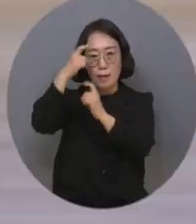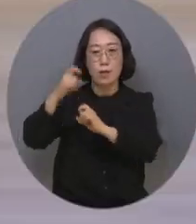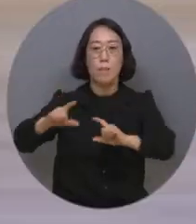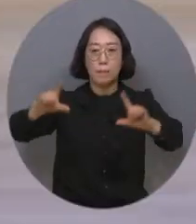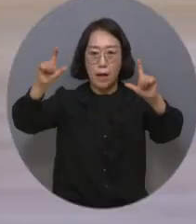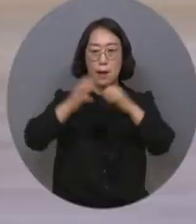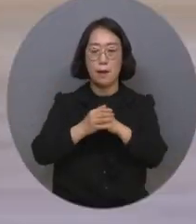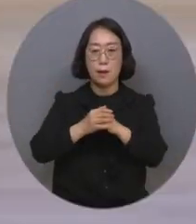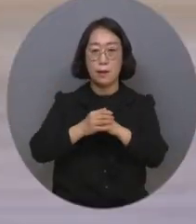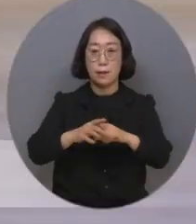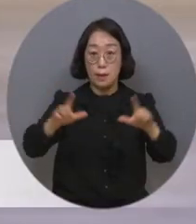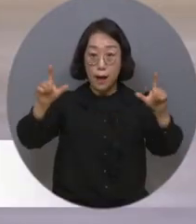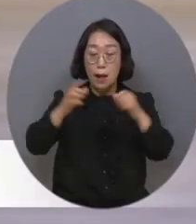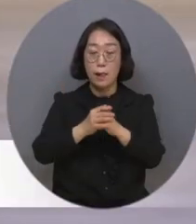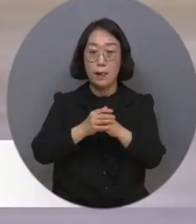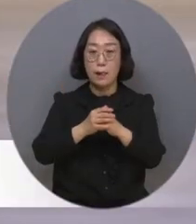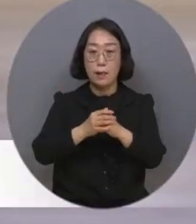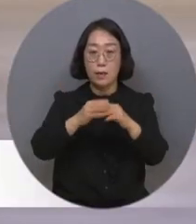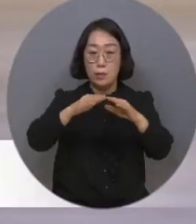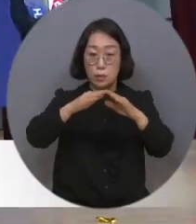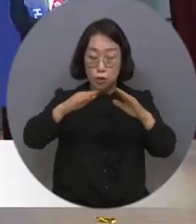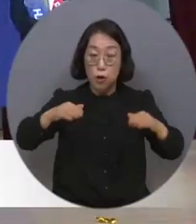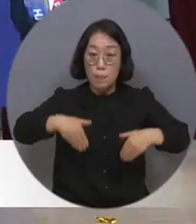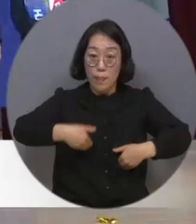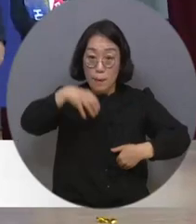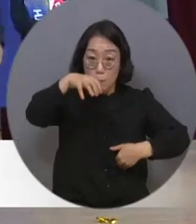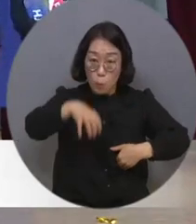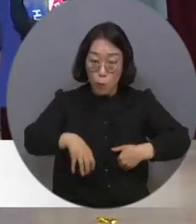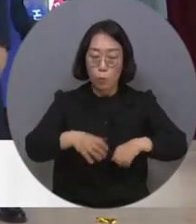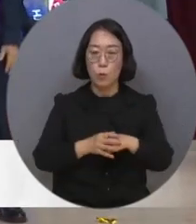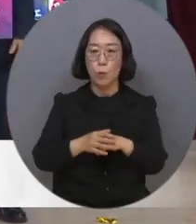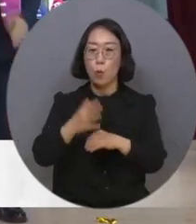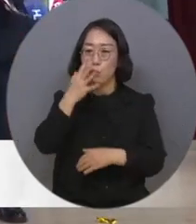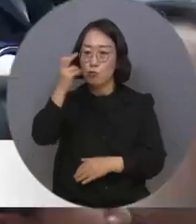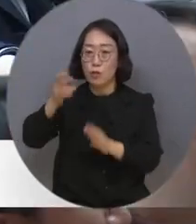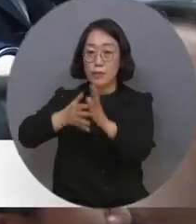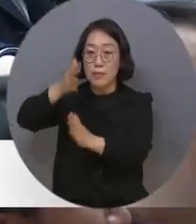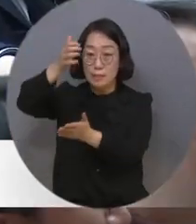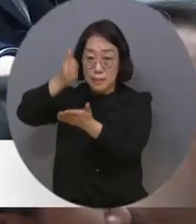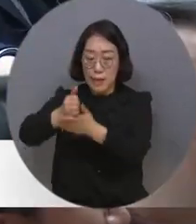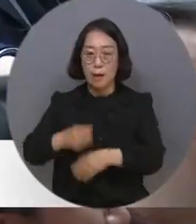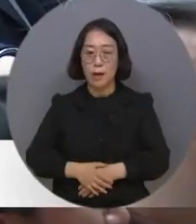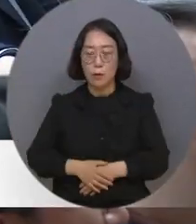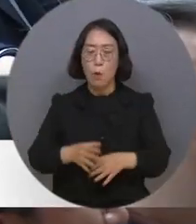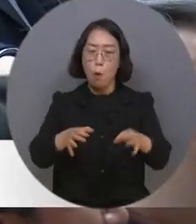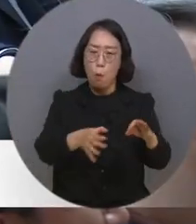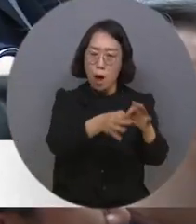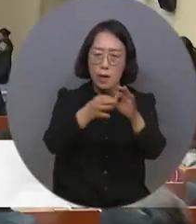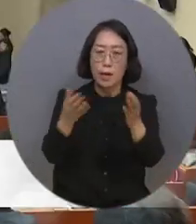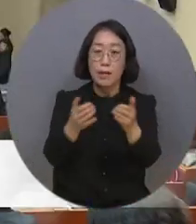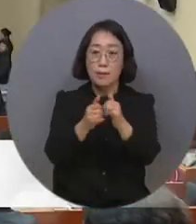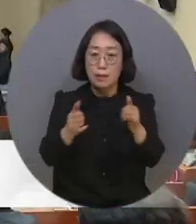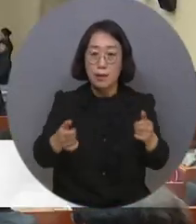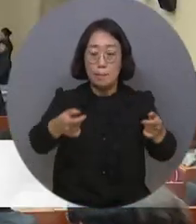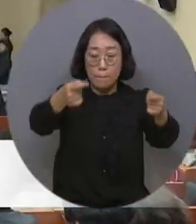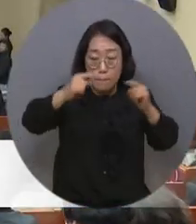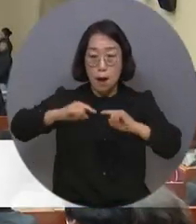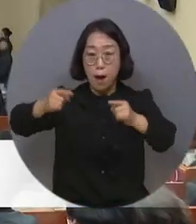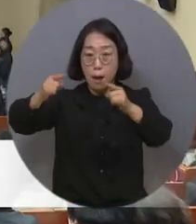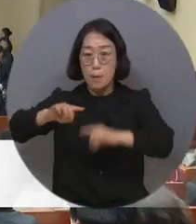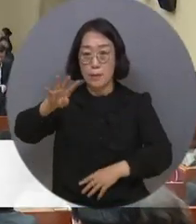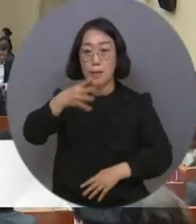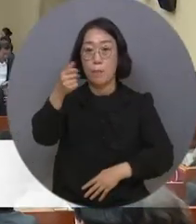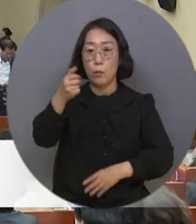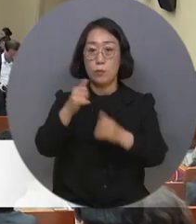이날 기념식에서는 김영록 전남도지사, 노관규 순천시장, 복원의료 관계자 등 450여